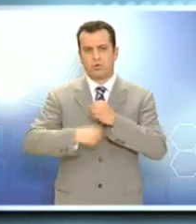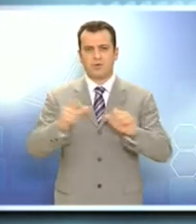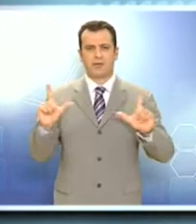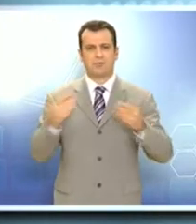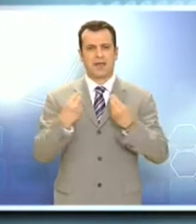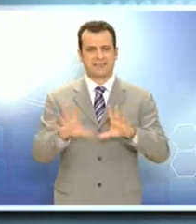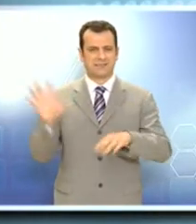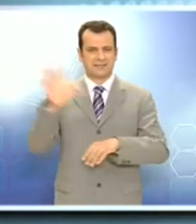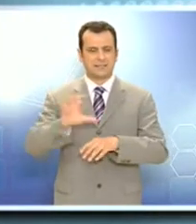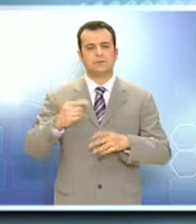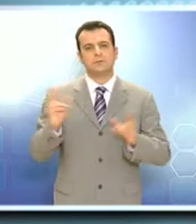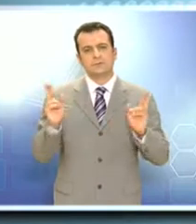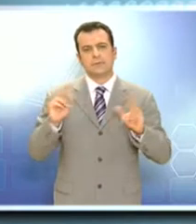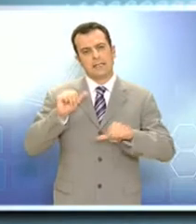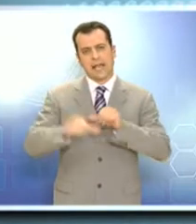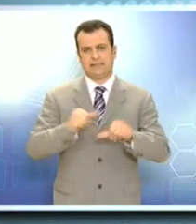κυρίως με τους ξένους τουρίστες.